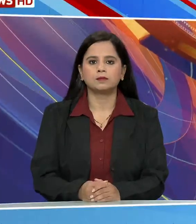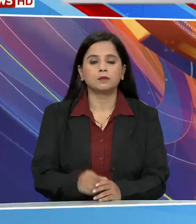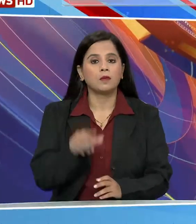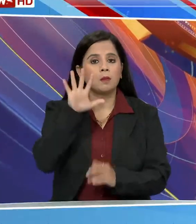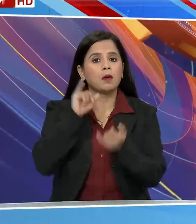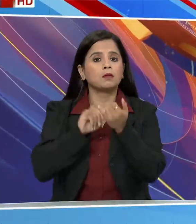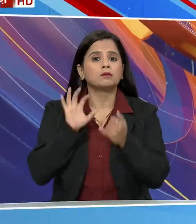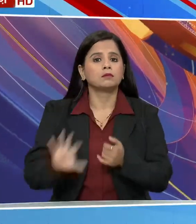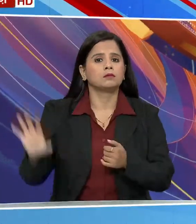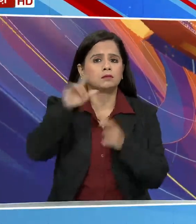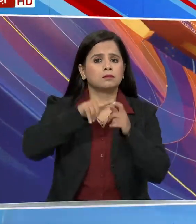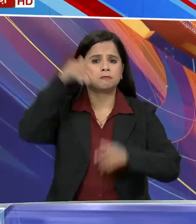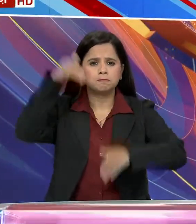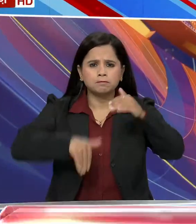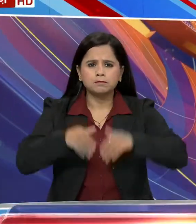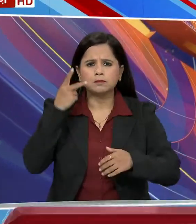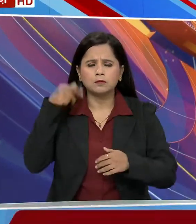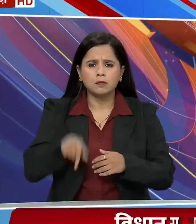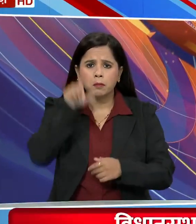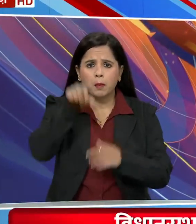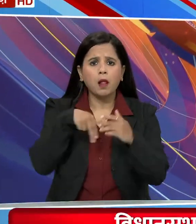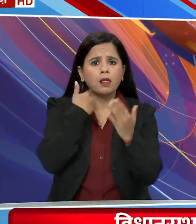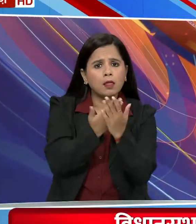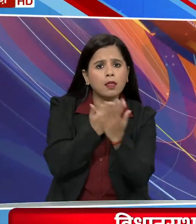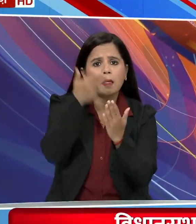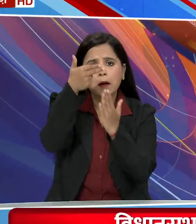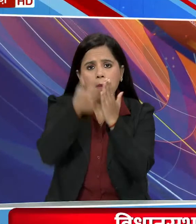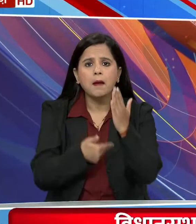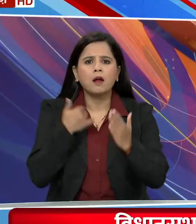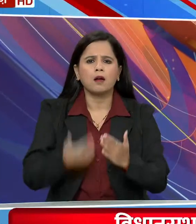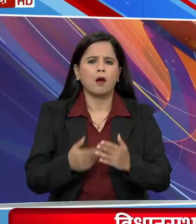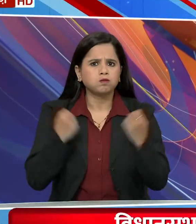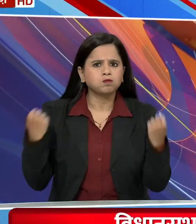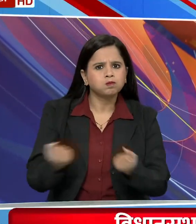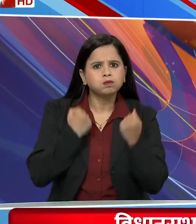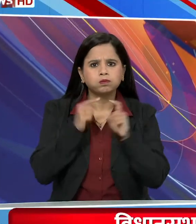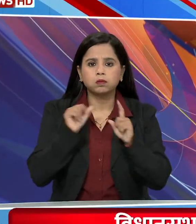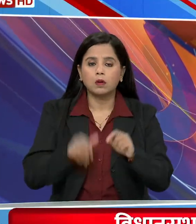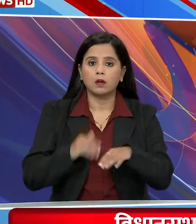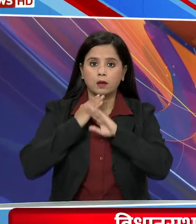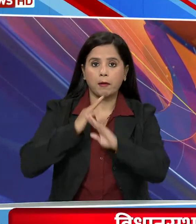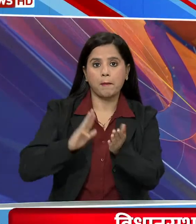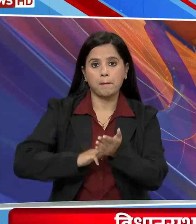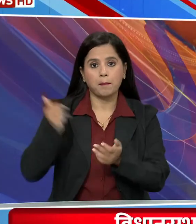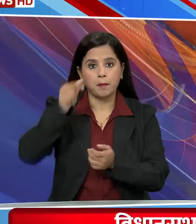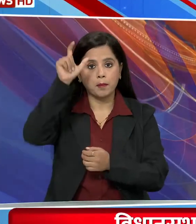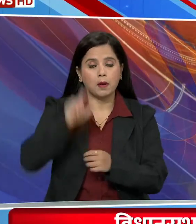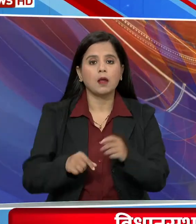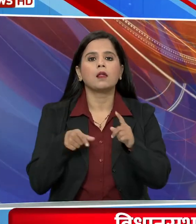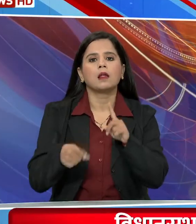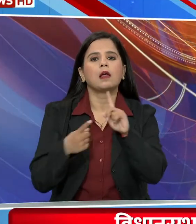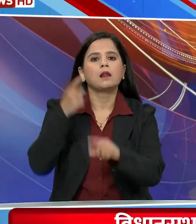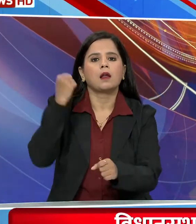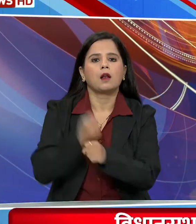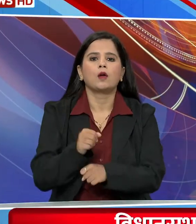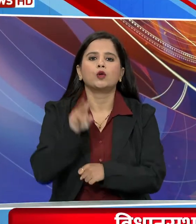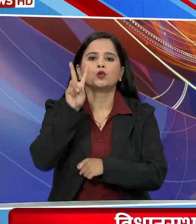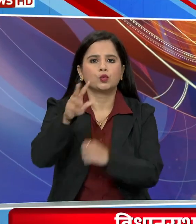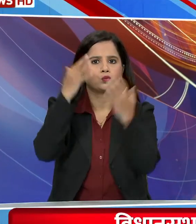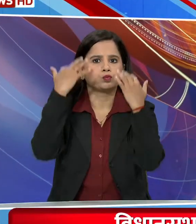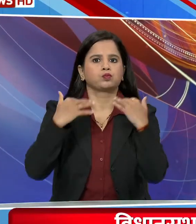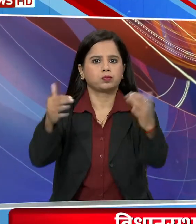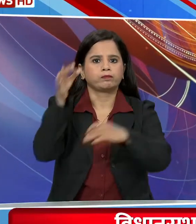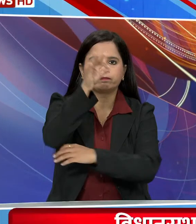पांच राजियों में विधान सभा चुनाफ को लेकर नामानकन और प्रचरारखा काम जोरों पर रक्षा मंत्री राशनात सिंग की तिलंगाना में दो जन